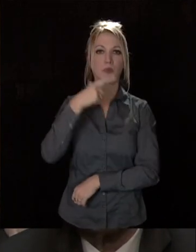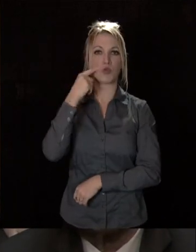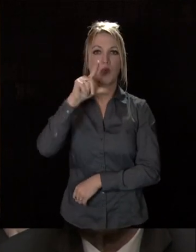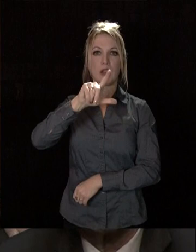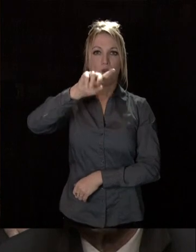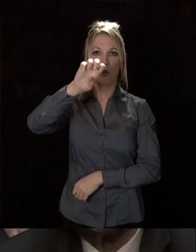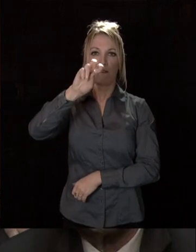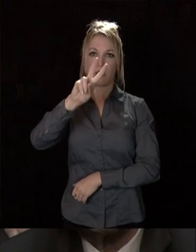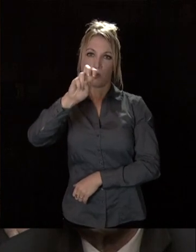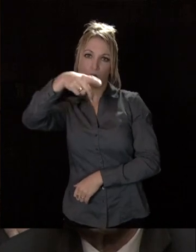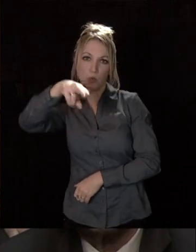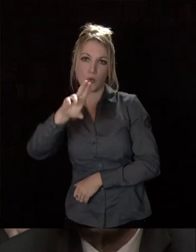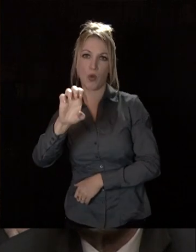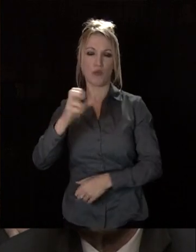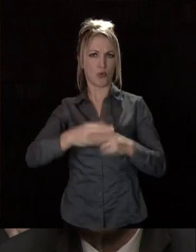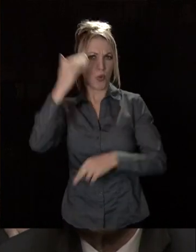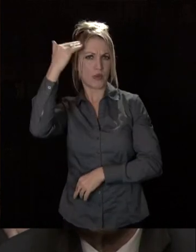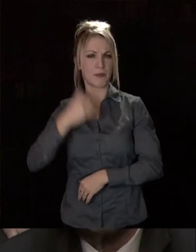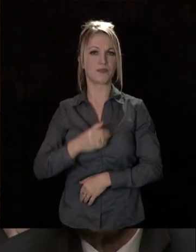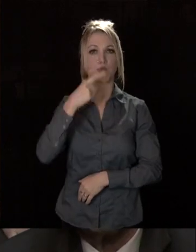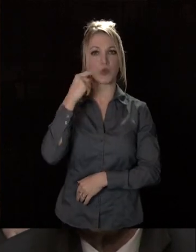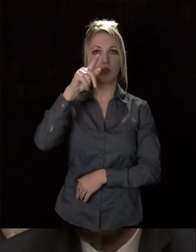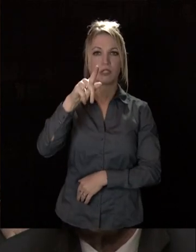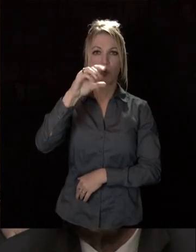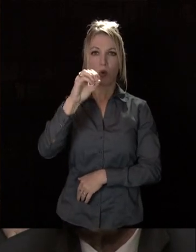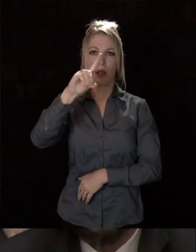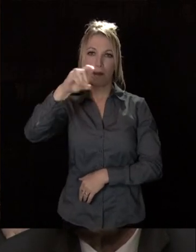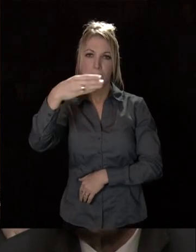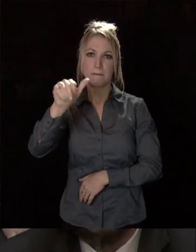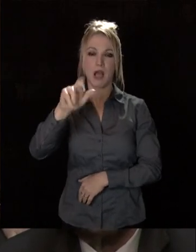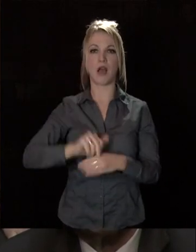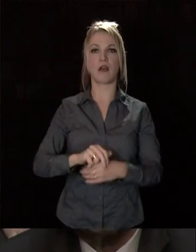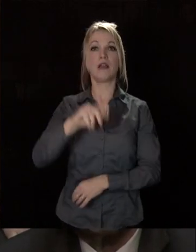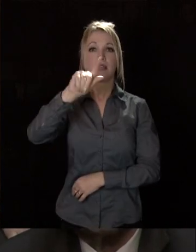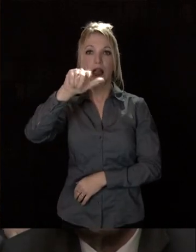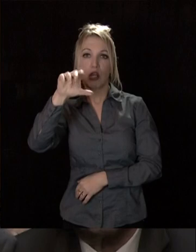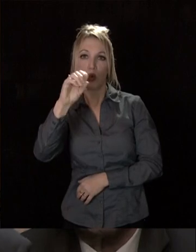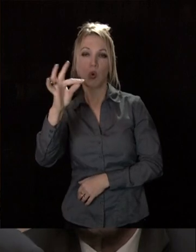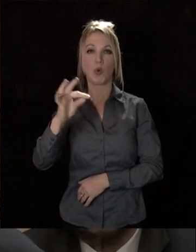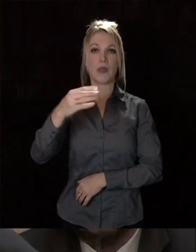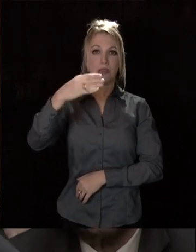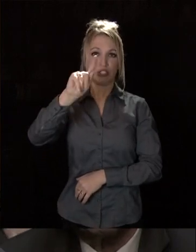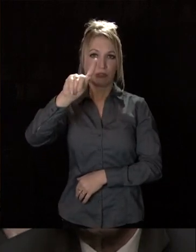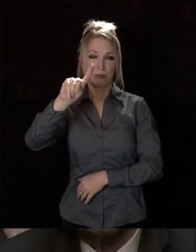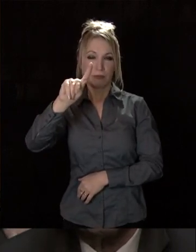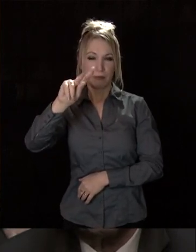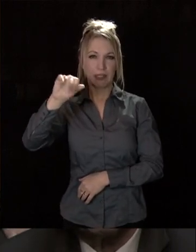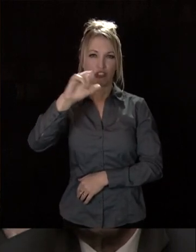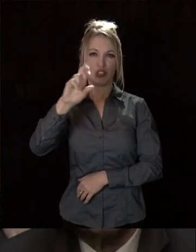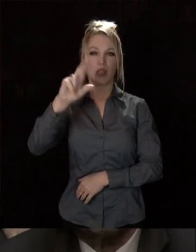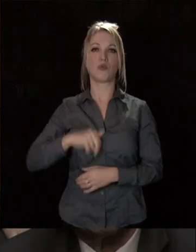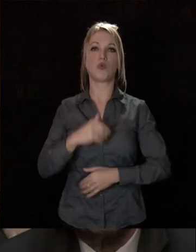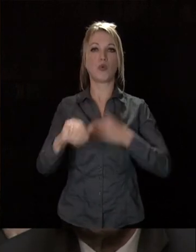peut-être les noms vous diront quelque chose, Jérôme Golmar, Michel Gallot, Pierre Dussert, Maxime Berger, Elsa Girardot,